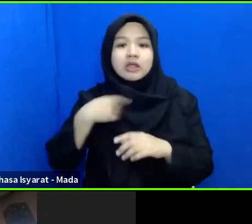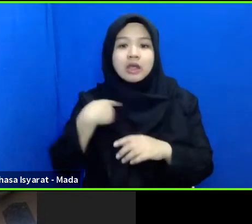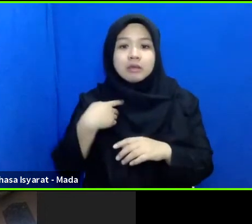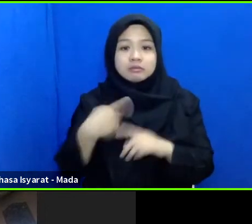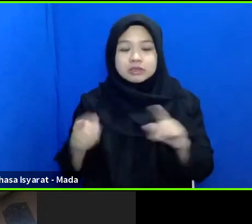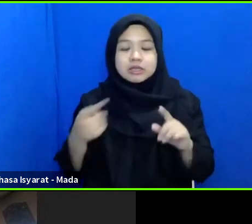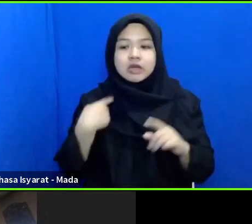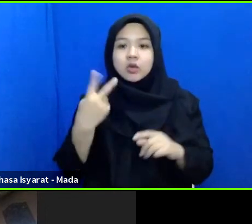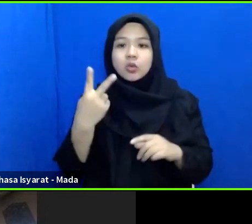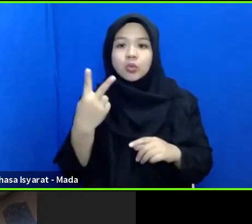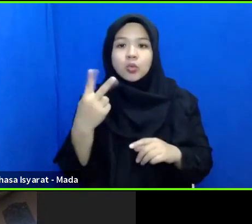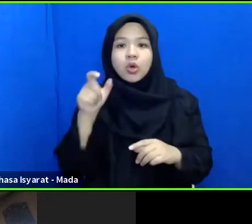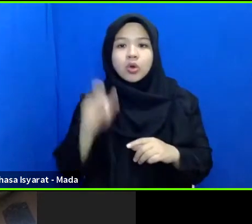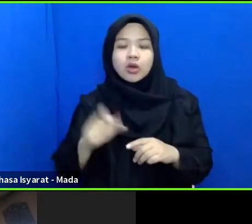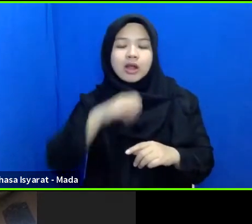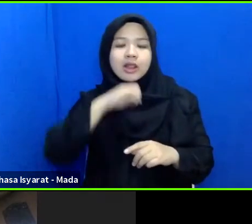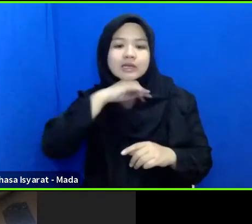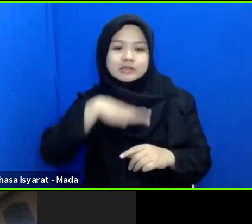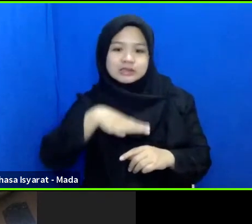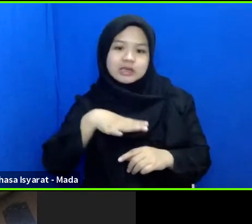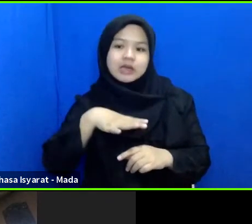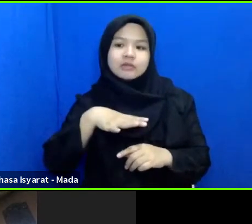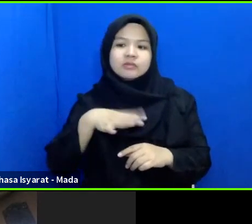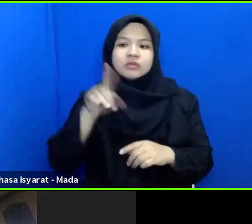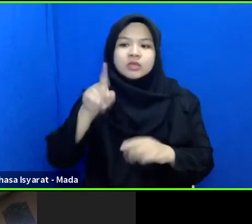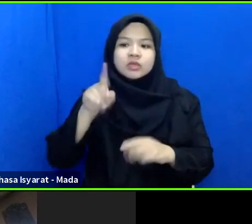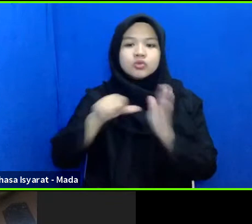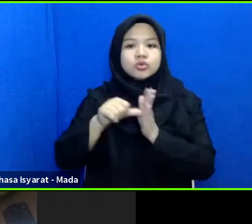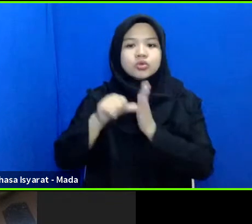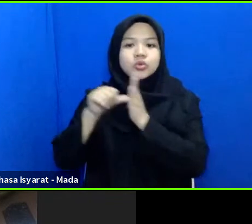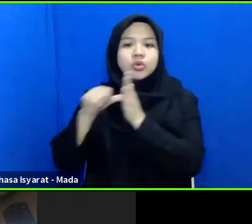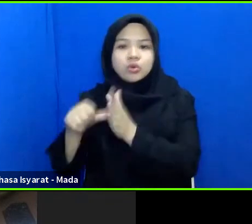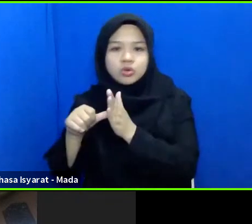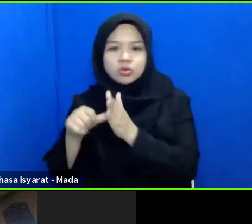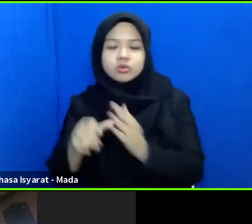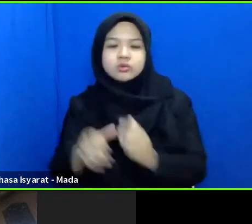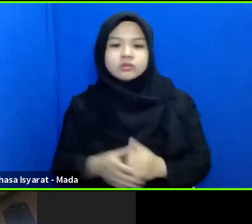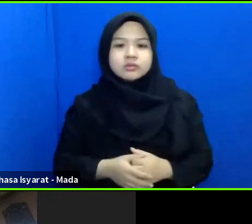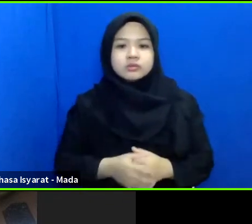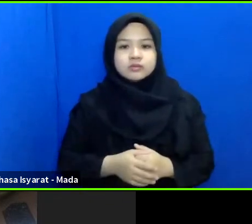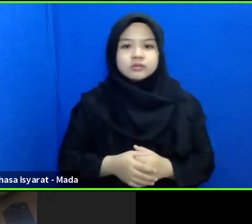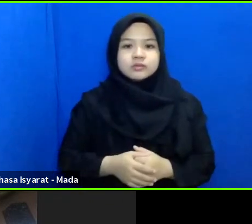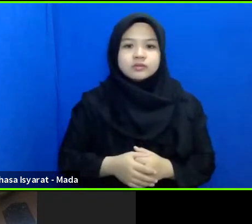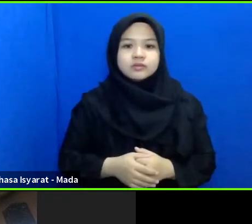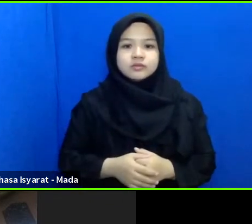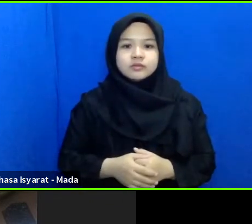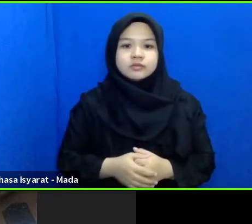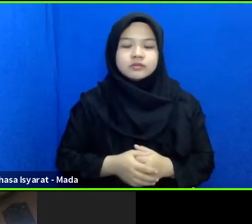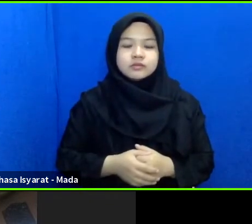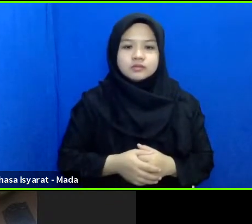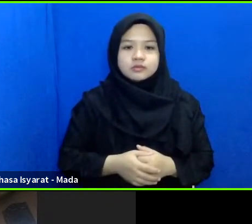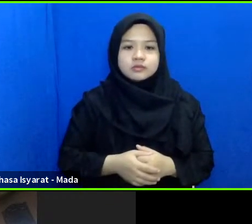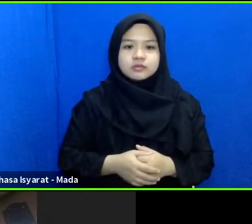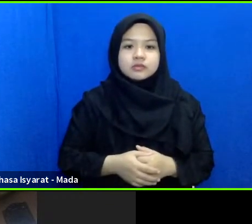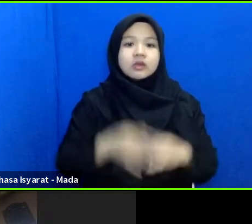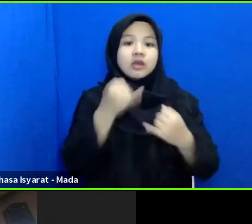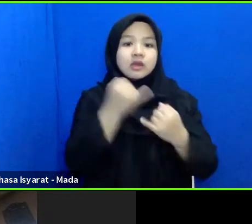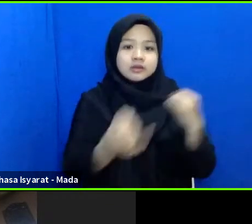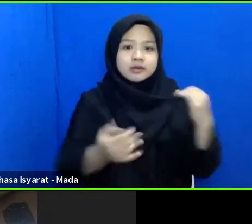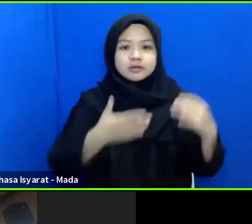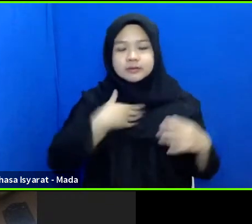yang dalam kondisi yang perlu pertolongan untuk bergerak saja akhirnya saya